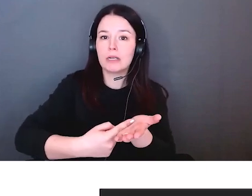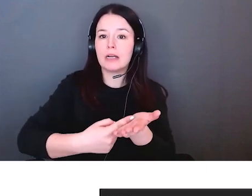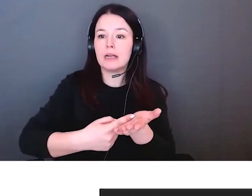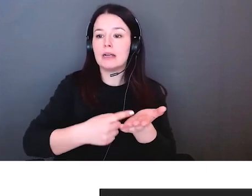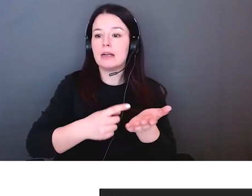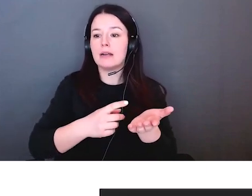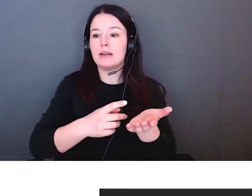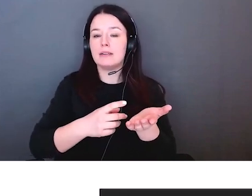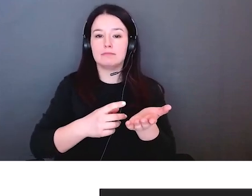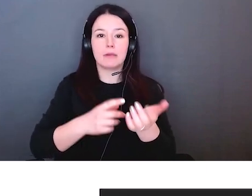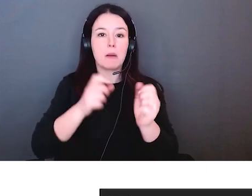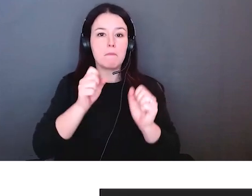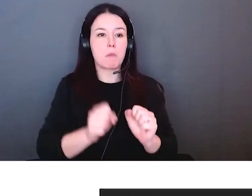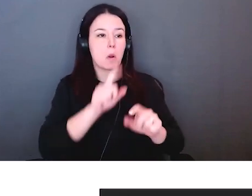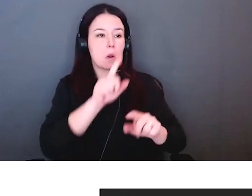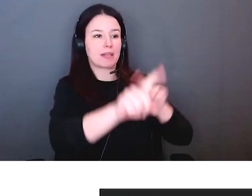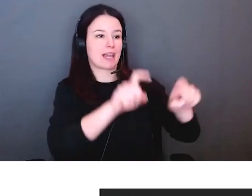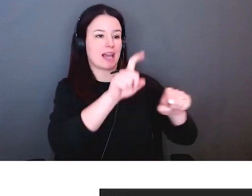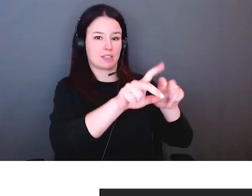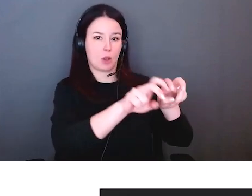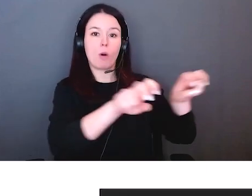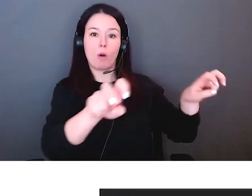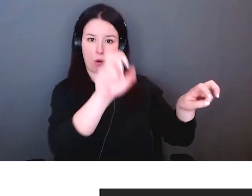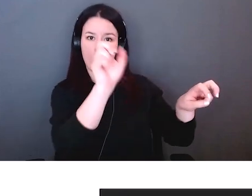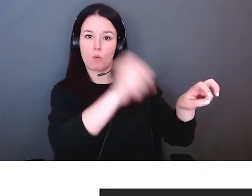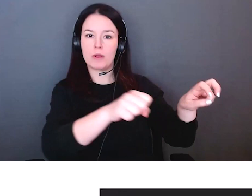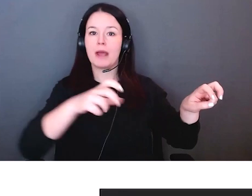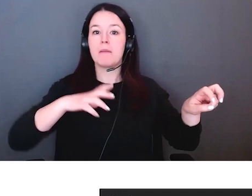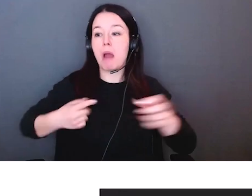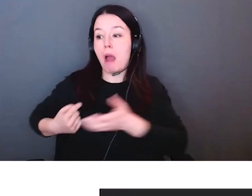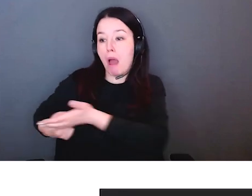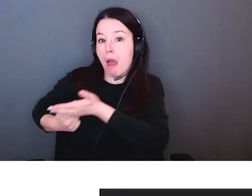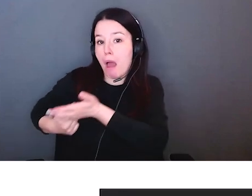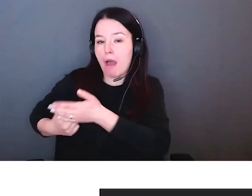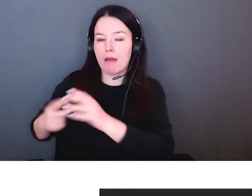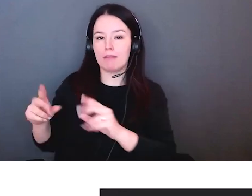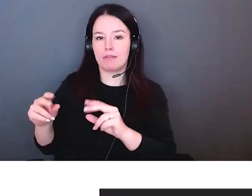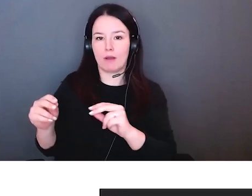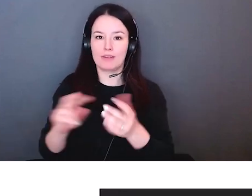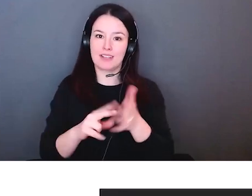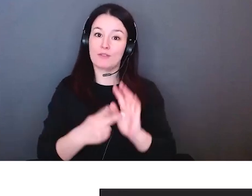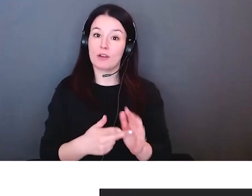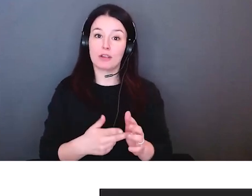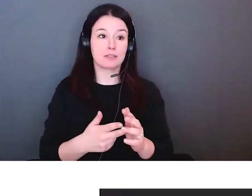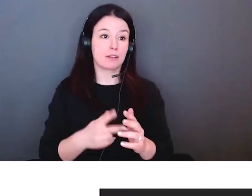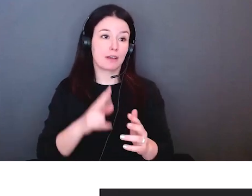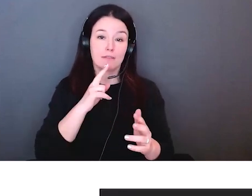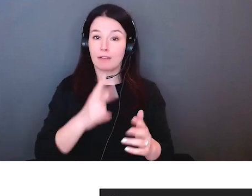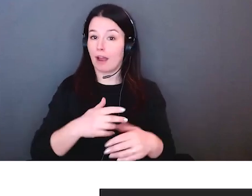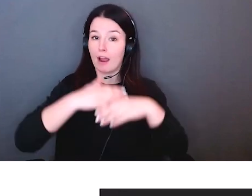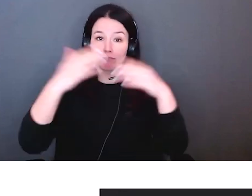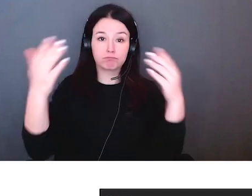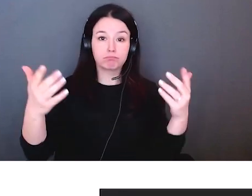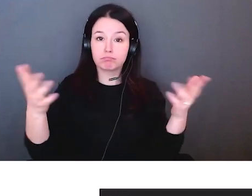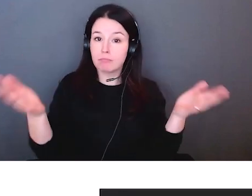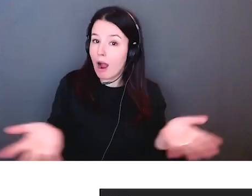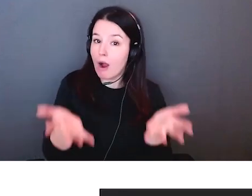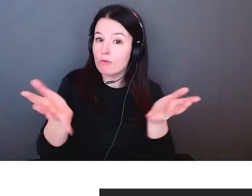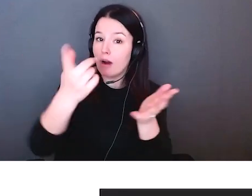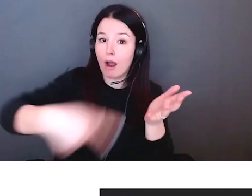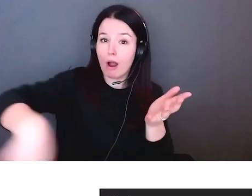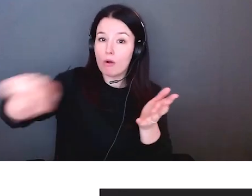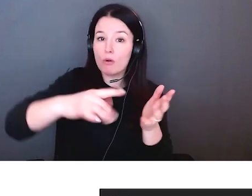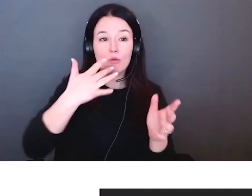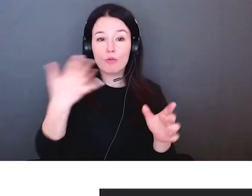anglais et français. Si vous voulez écouter l'interprétation verbale, veuillez